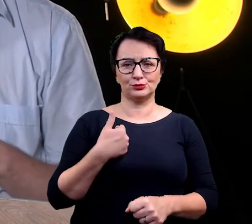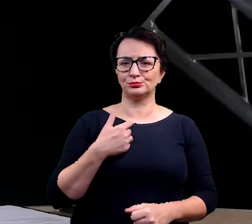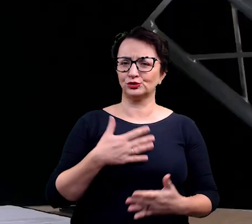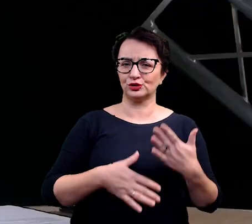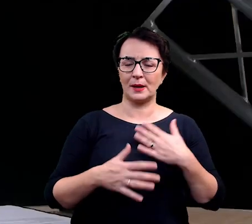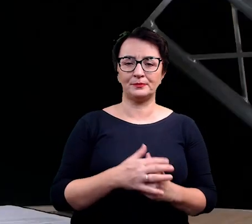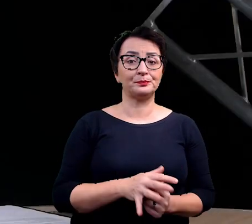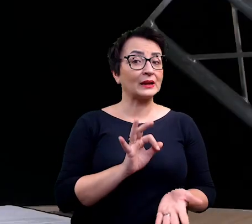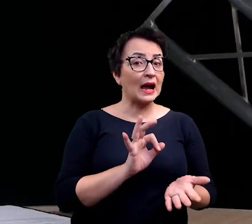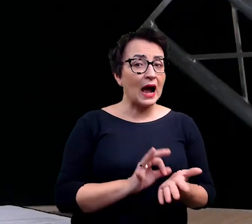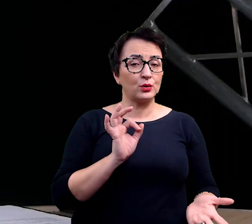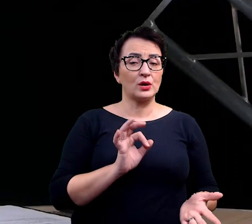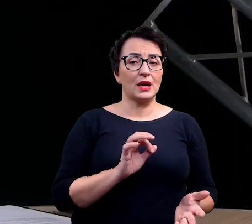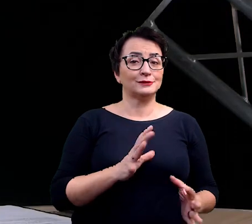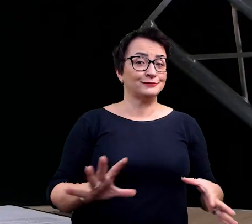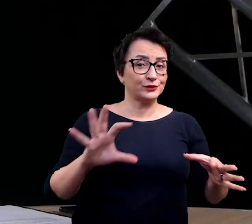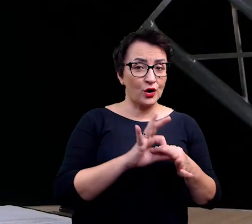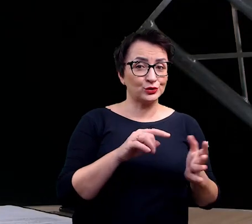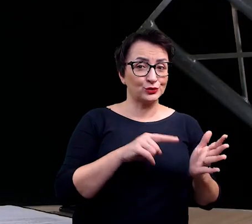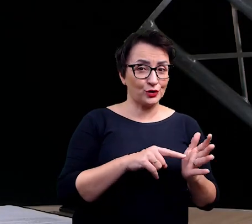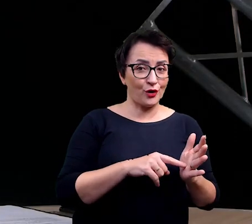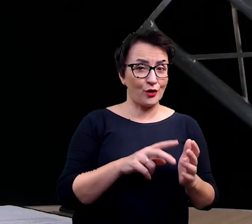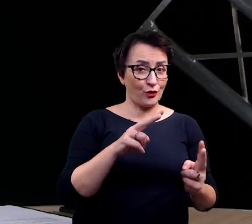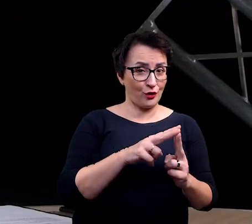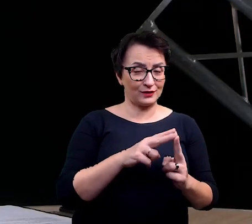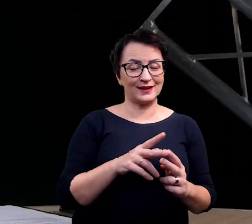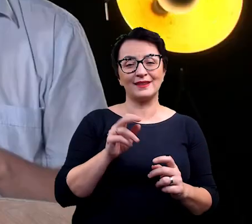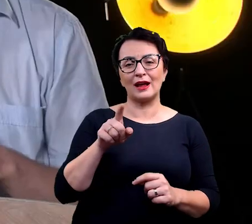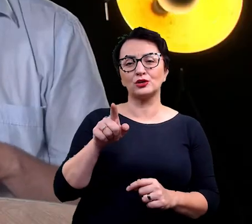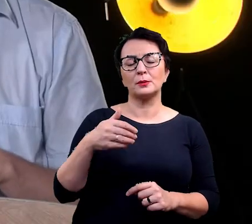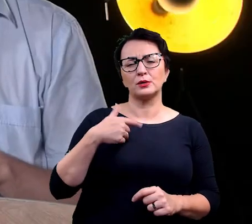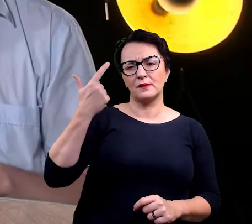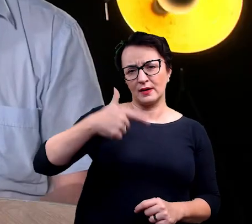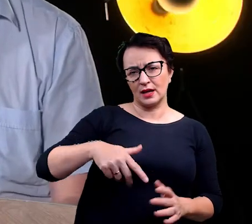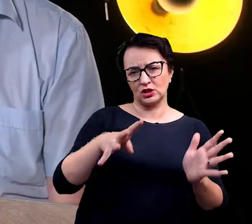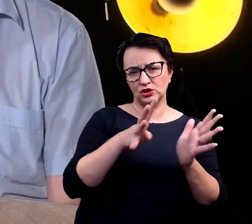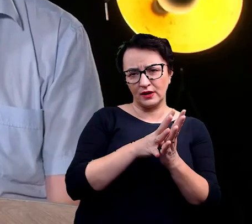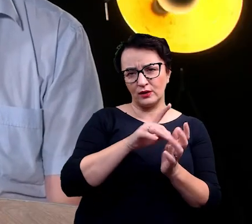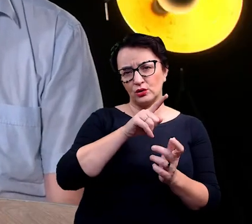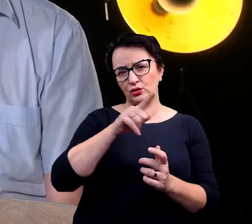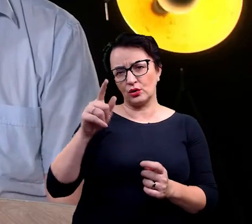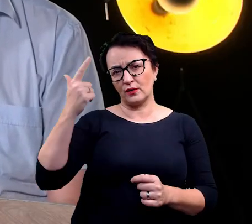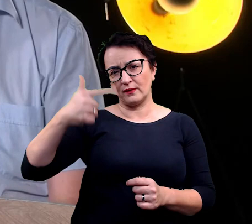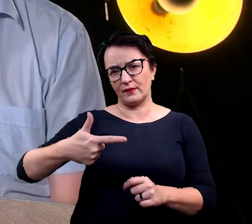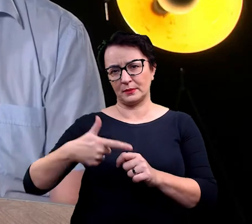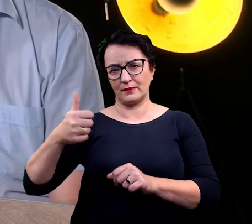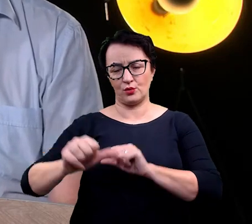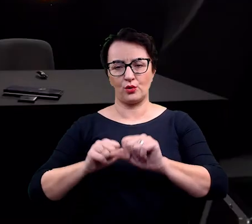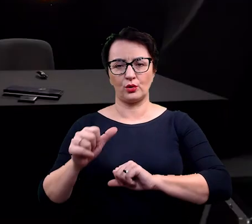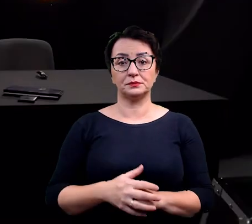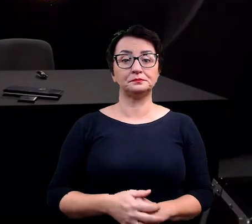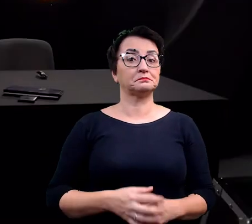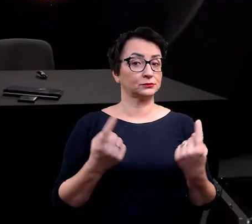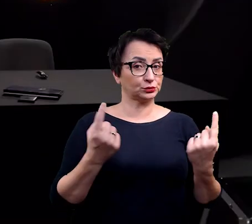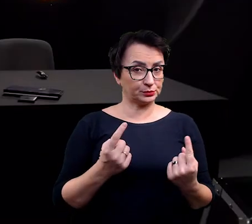Akurat związany z nawizywami... Tak, to było pomiędzy 2019 a 2021 rokiem. Super, bo